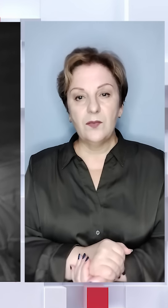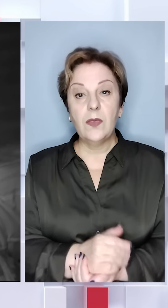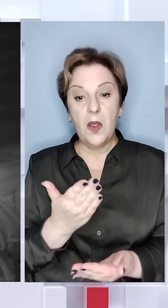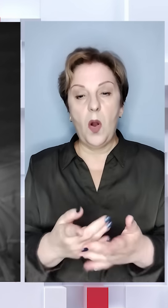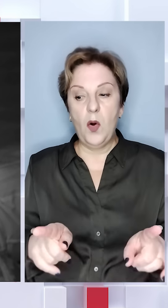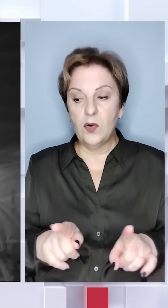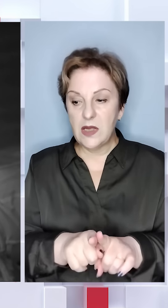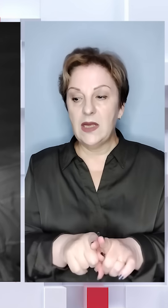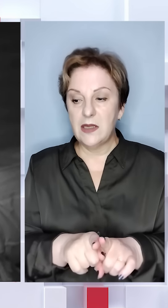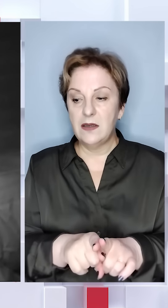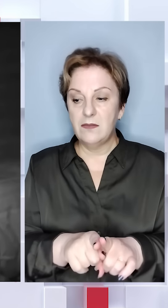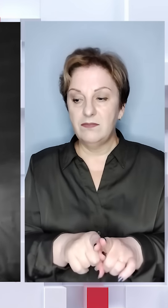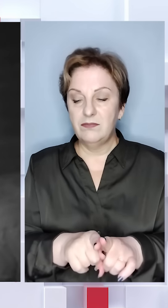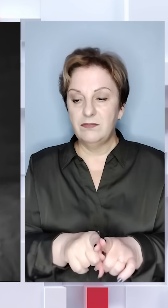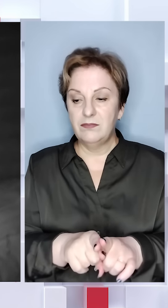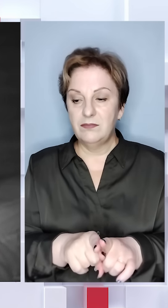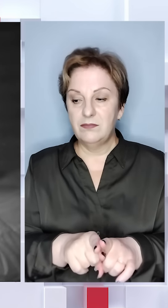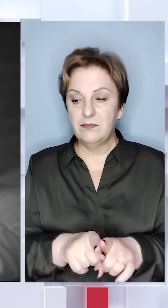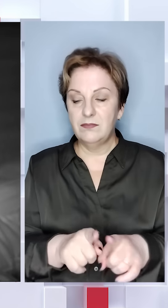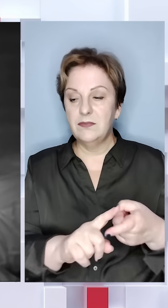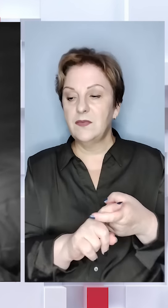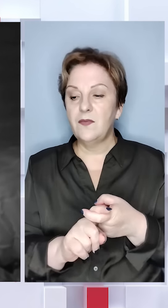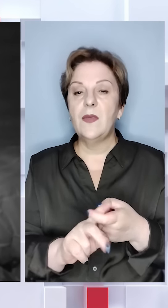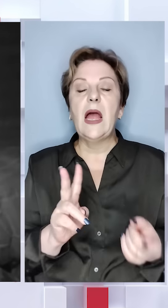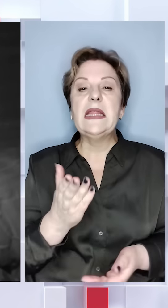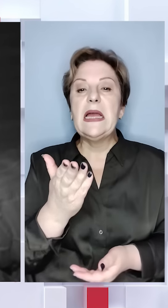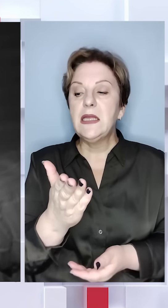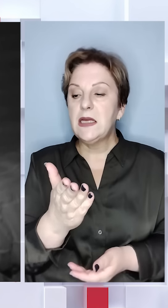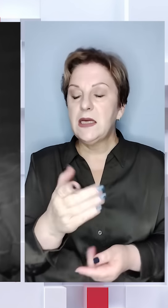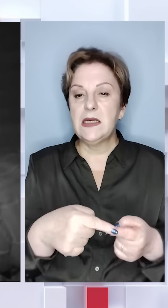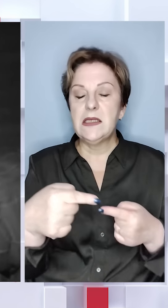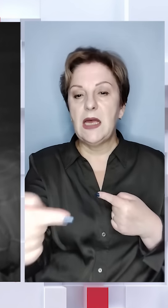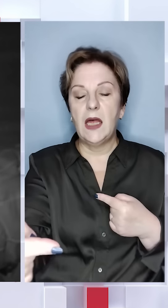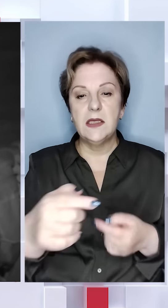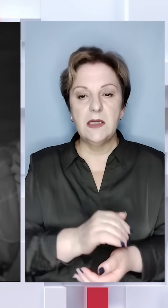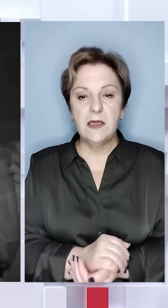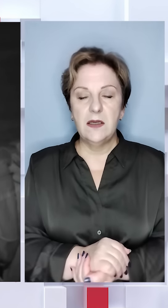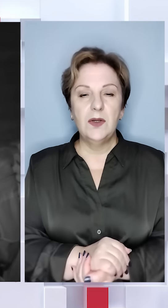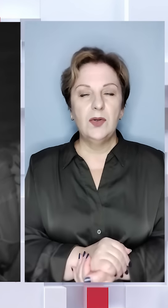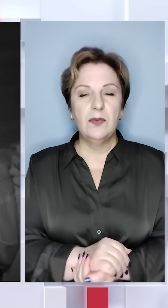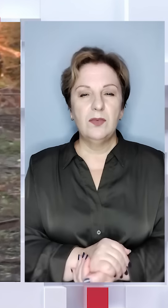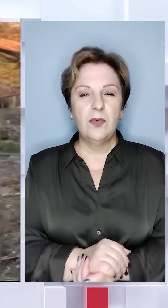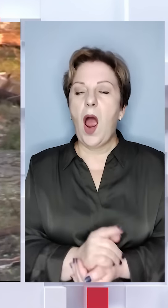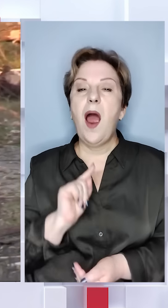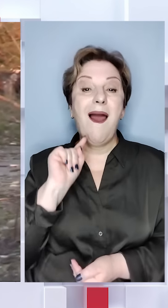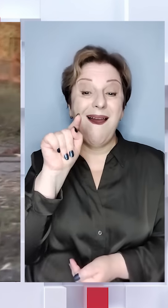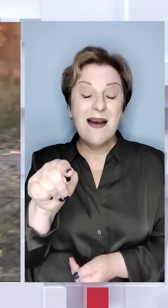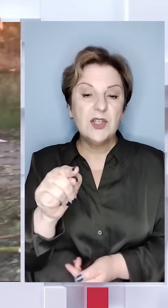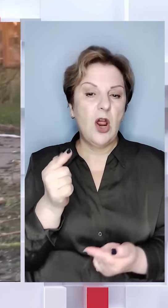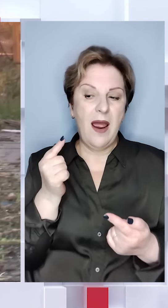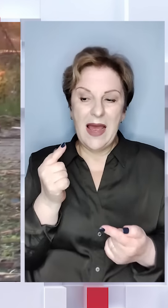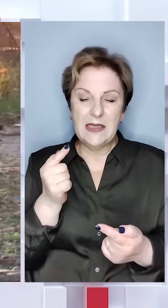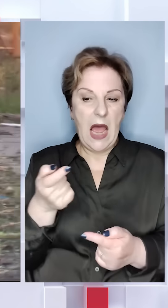Оце такий звук. Липень, липень. Пішу зв'язок. На який дистанції приблизно? Тобто далеко, що не десь туди. Аж там